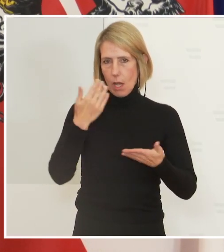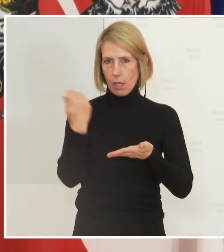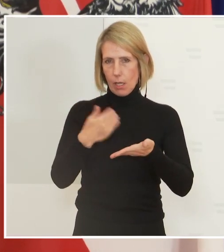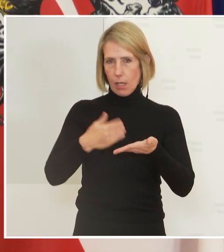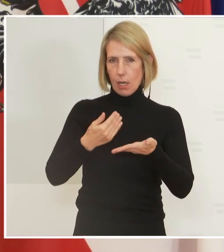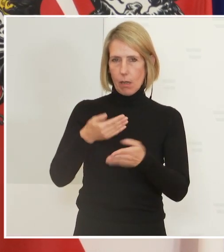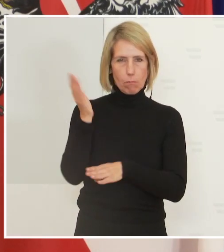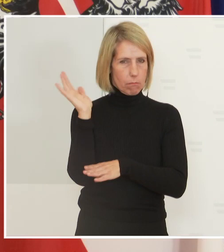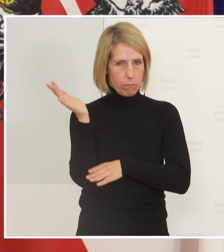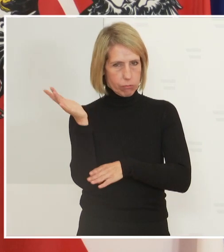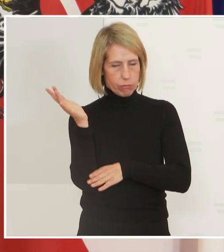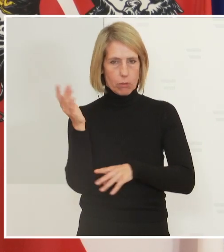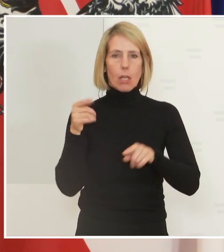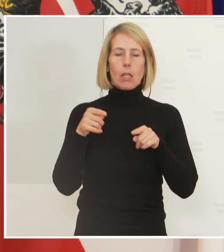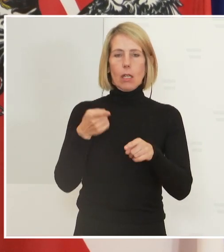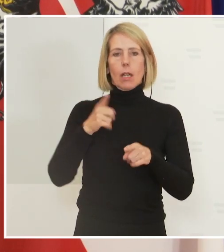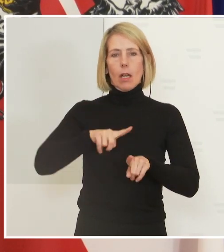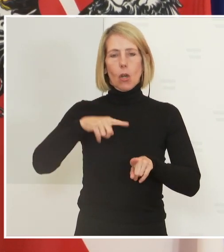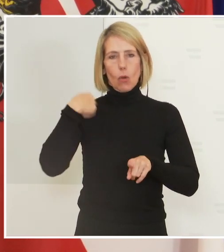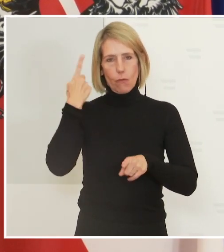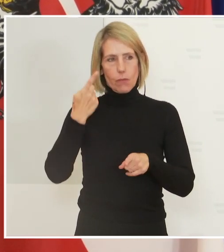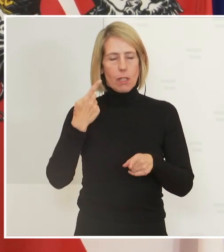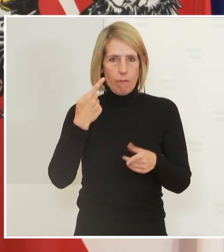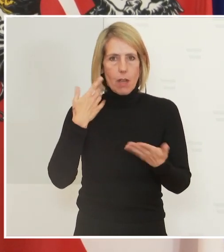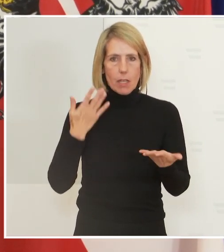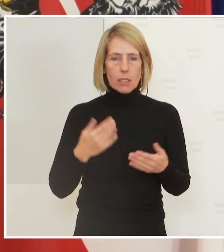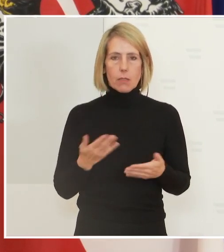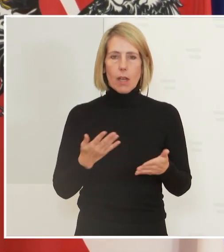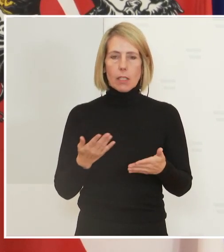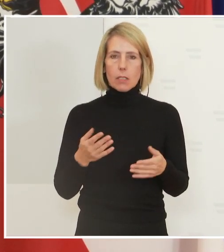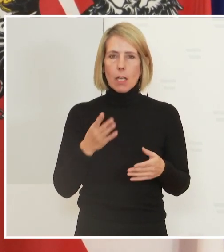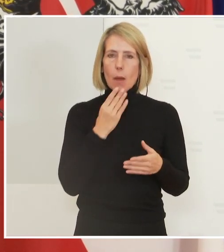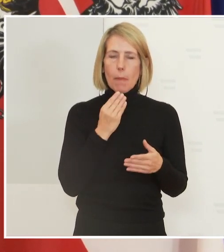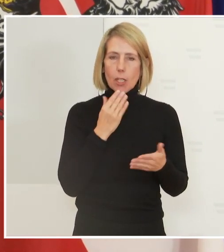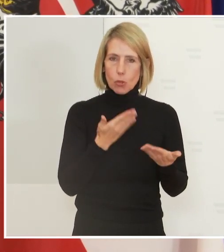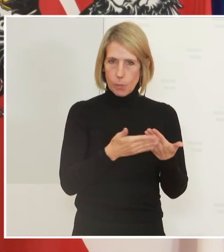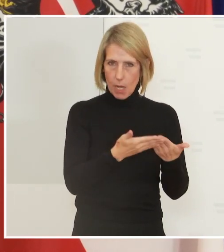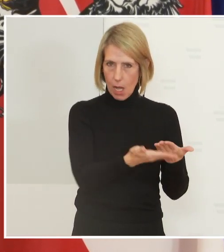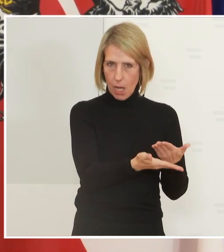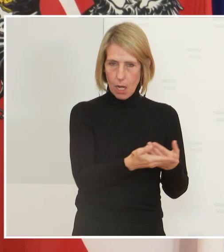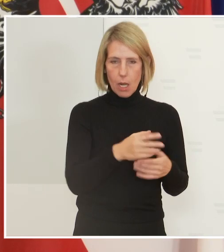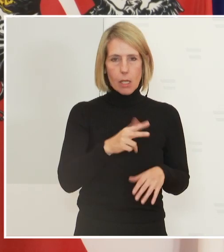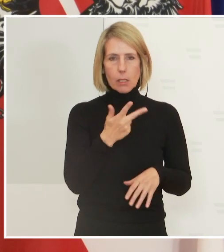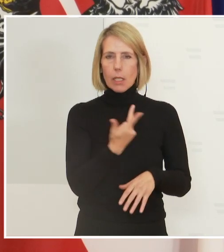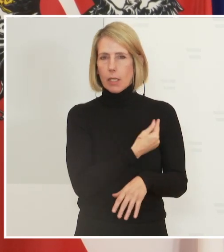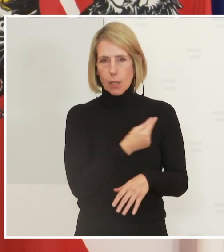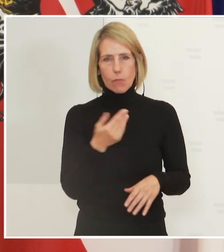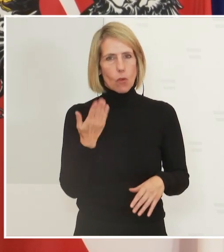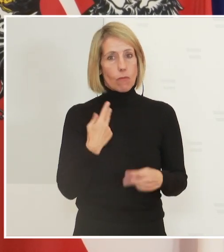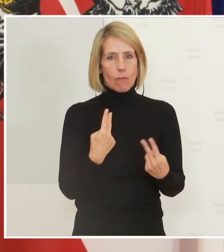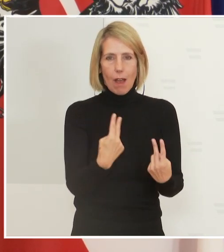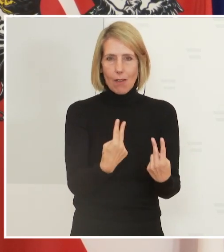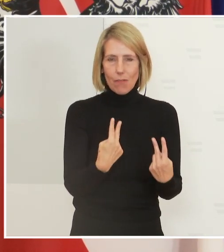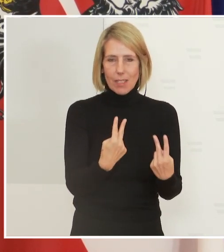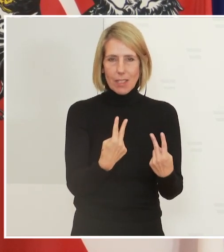Und auch hier wissen wir aus dem Beispiel Israel, dass dort der dritte Stich ganz wesentlich war,